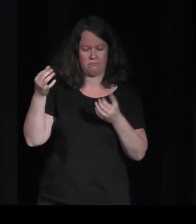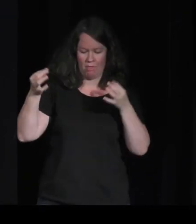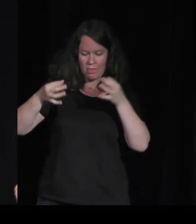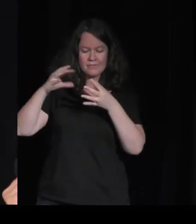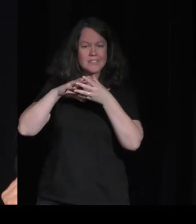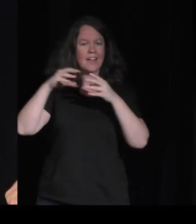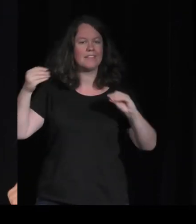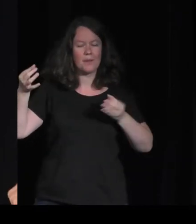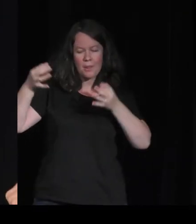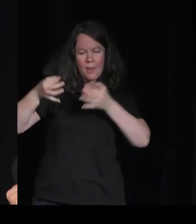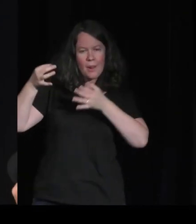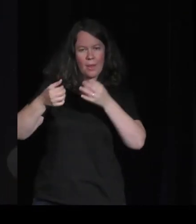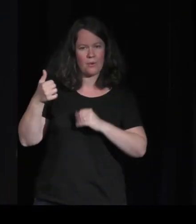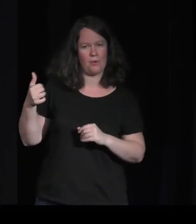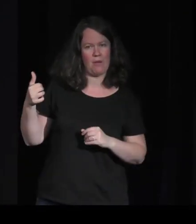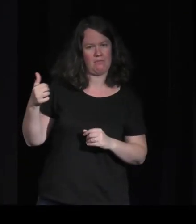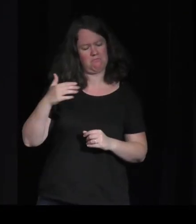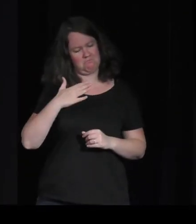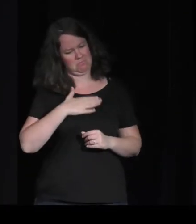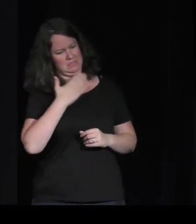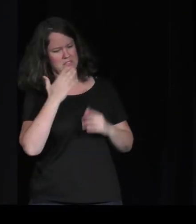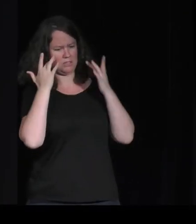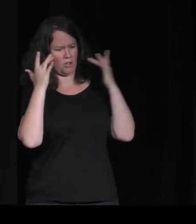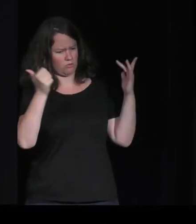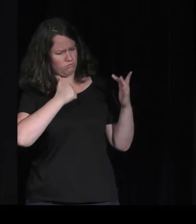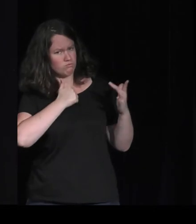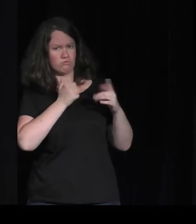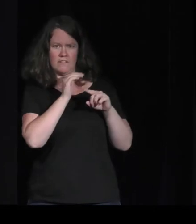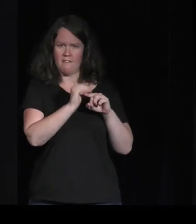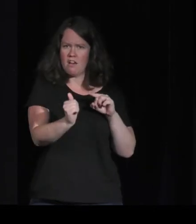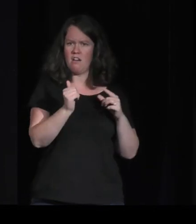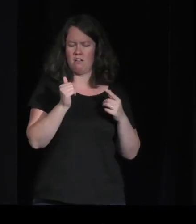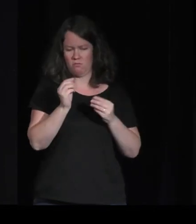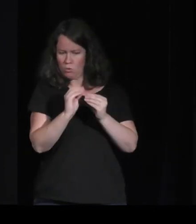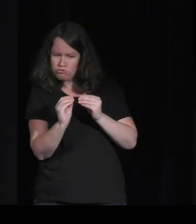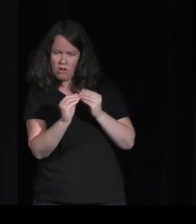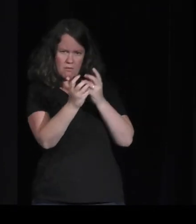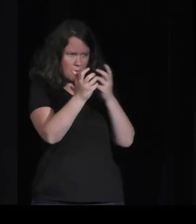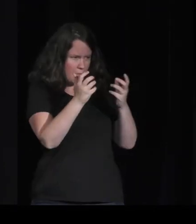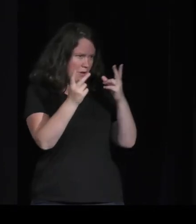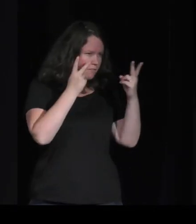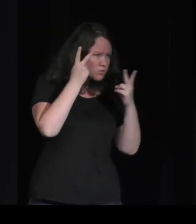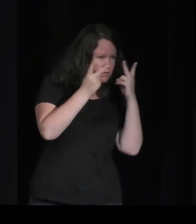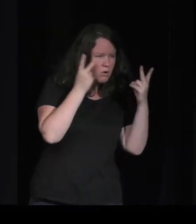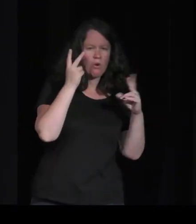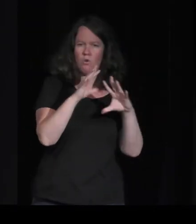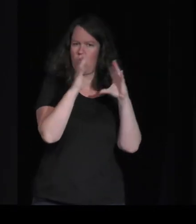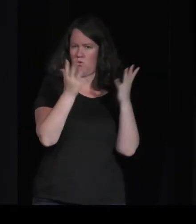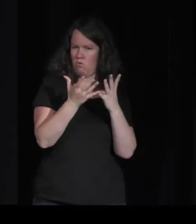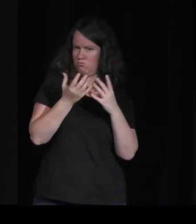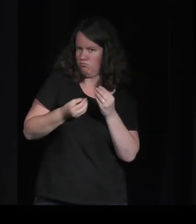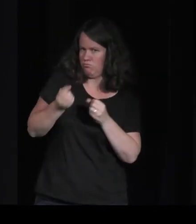qui est logique, c'est de dire, c'est moi qui construis l'expérience, ce qui est vrai, ils construisent des objets, des dispositifs pour vous engager de telle ou telle façon,